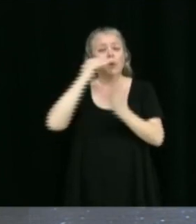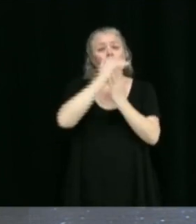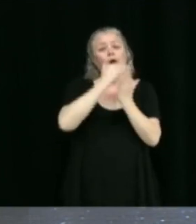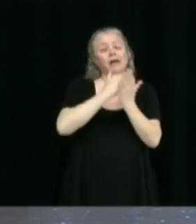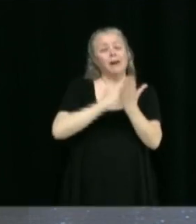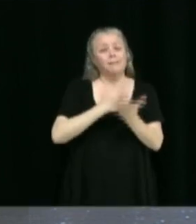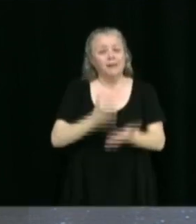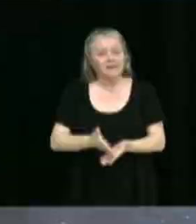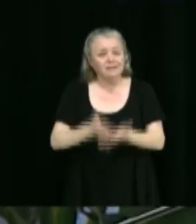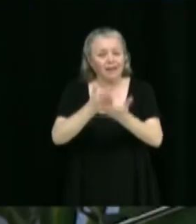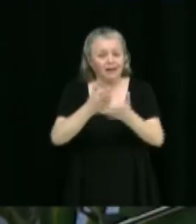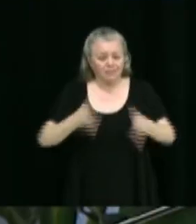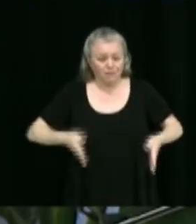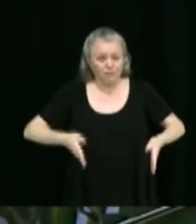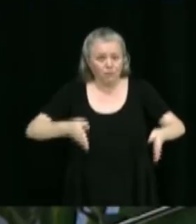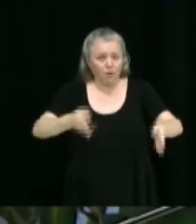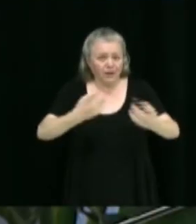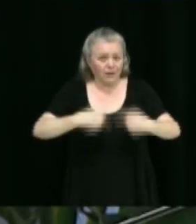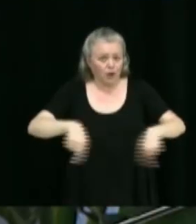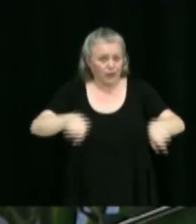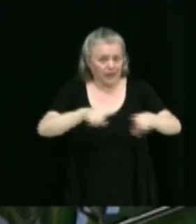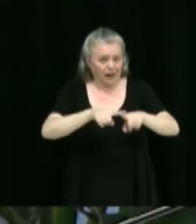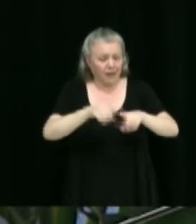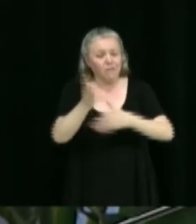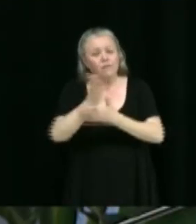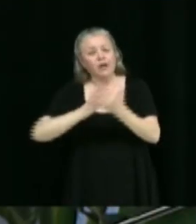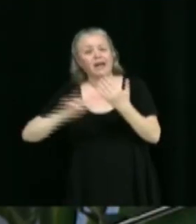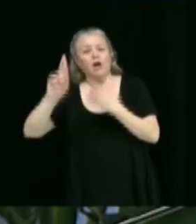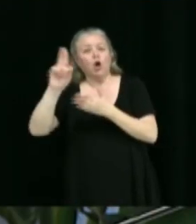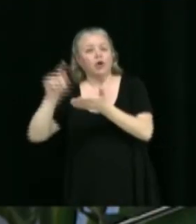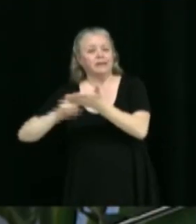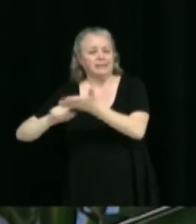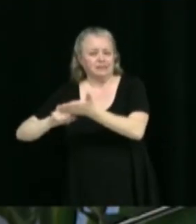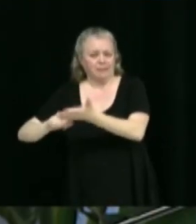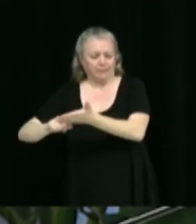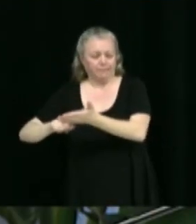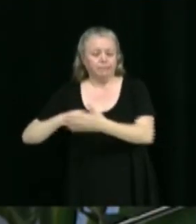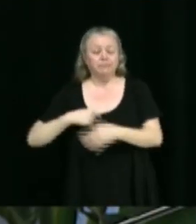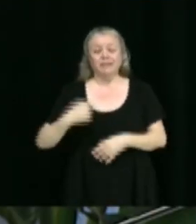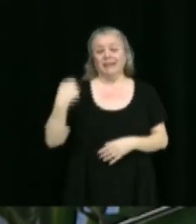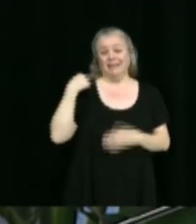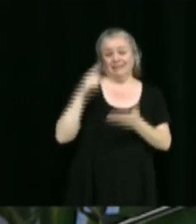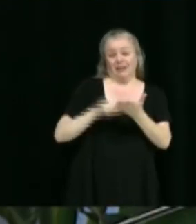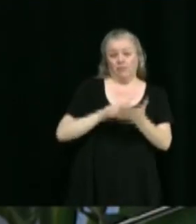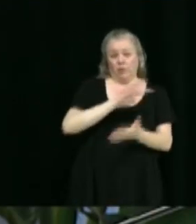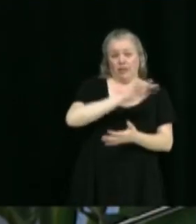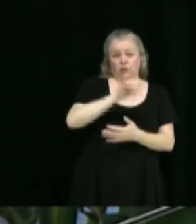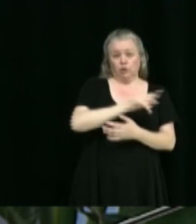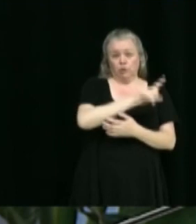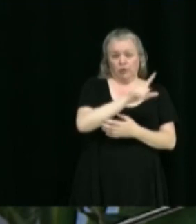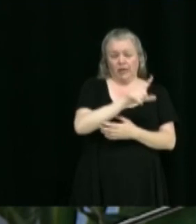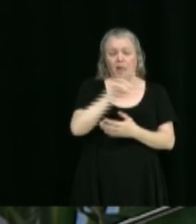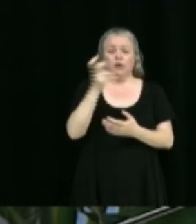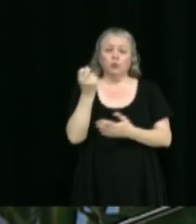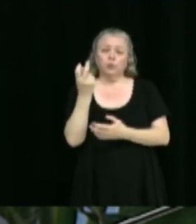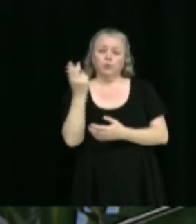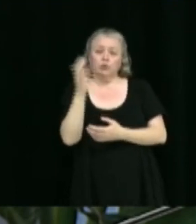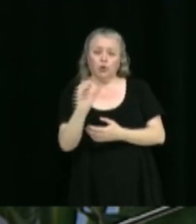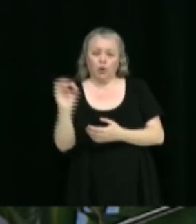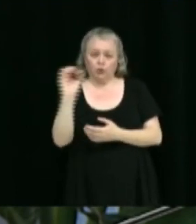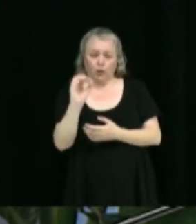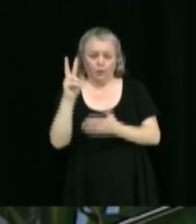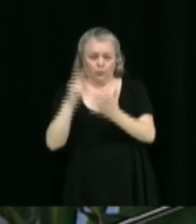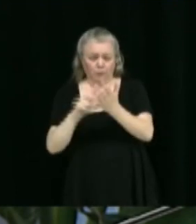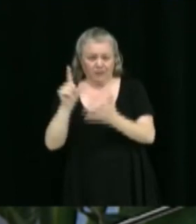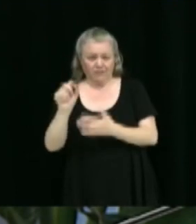redressement. Il s'agit de travaux qui ont été réalisés du 4 juillet au 12 octobre 2023 pour la rue Notre-Dame-Ouest dans le